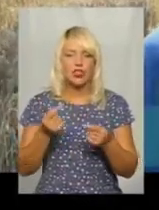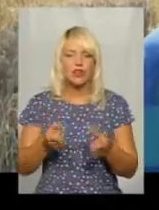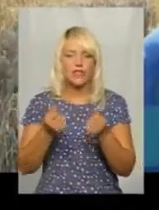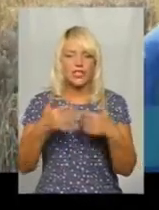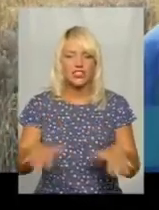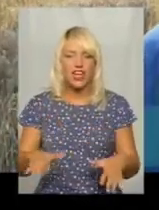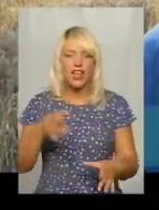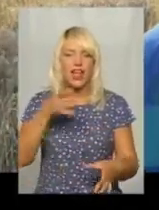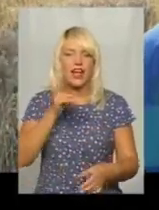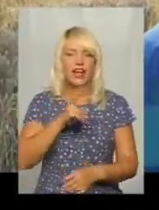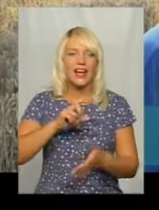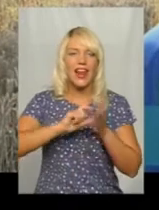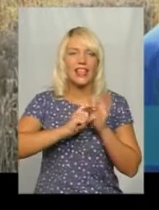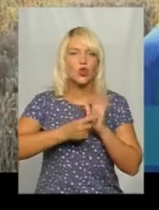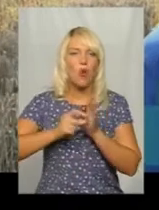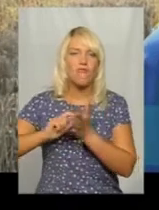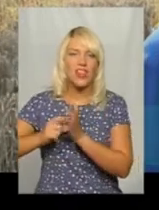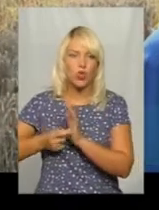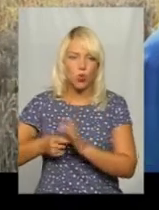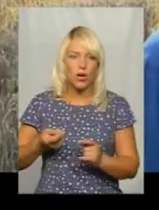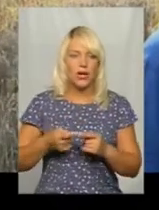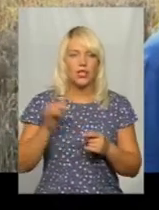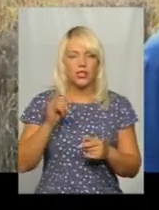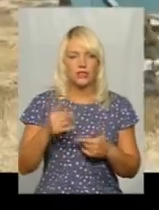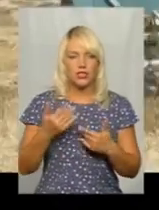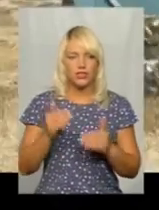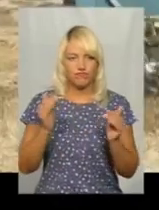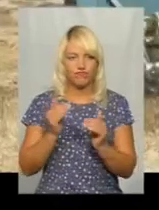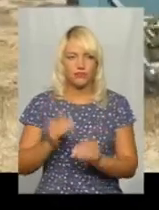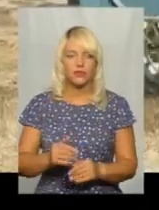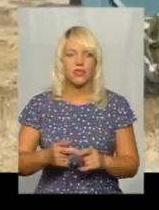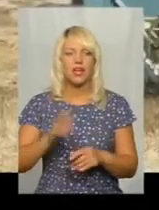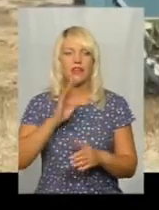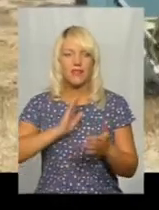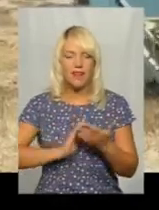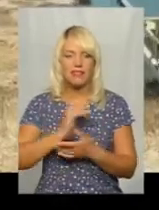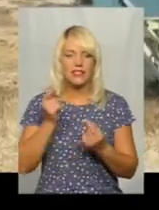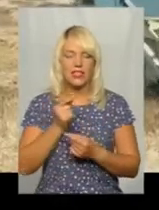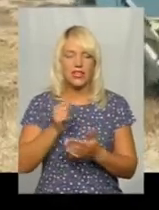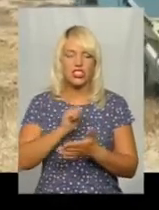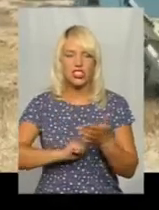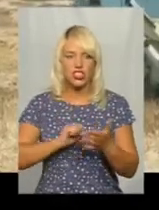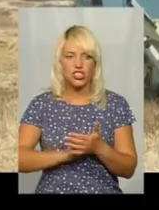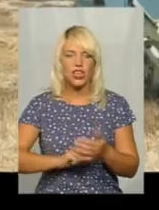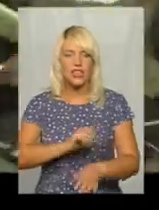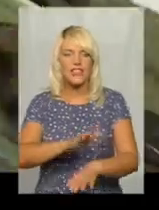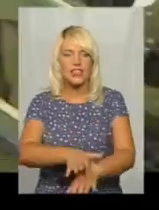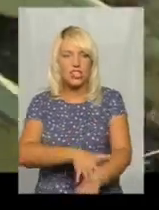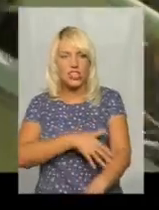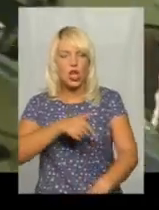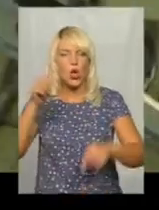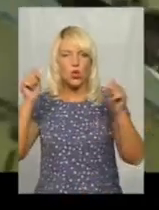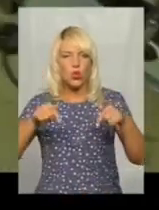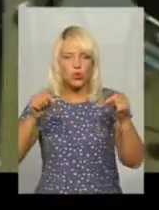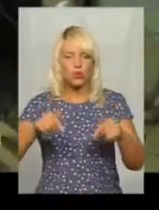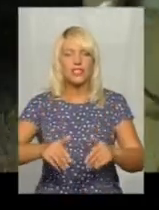третій, а зараз під кінець мене вже безкласна пшениць. Що якість зерна через затяжну дощовицю знизилася, підтвердила начальник